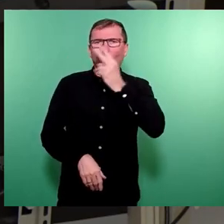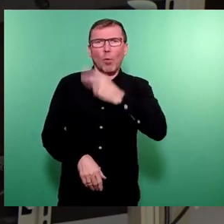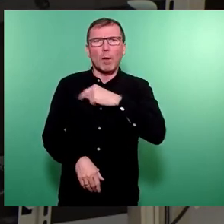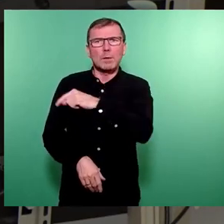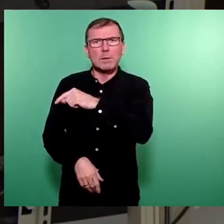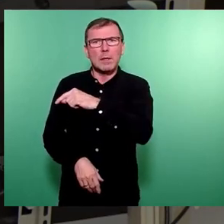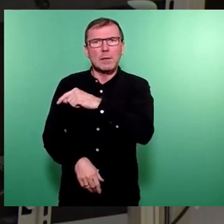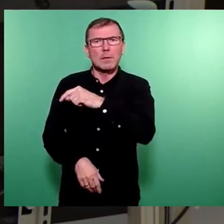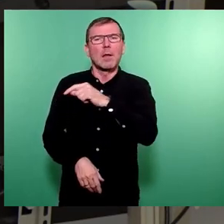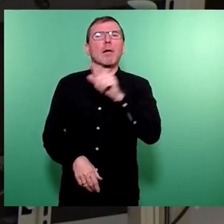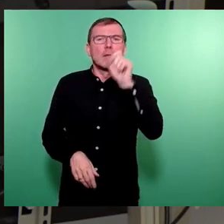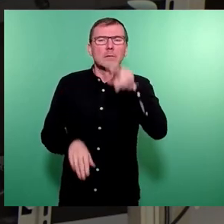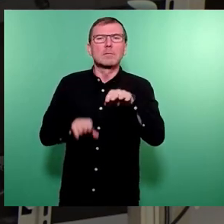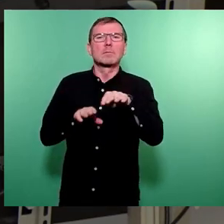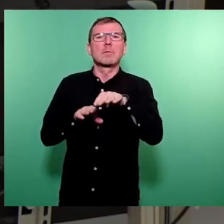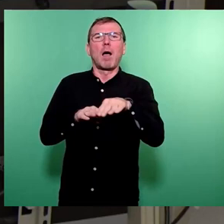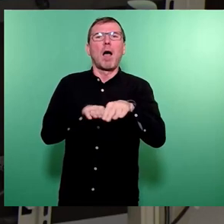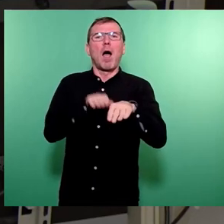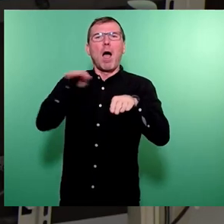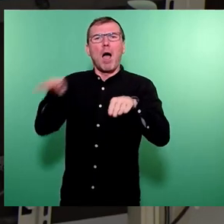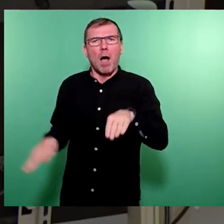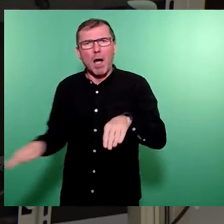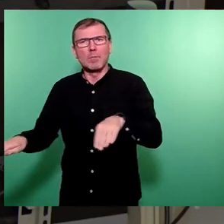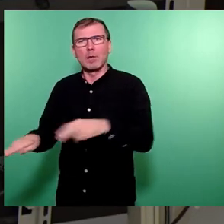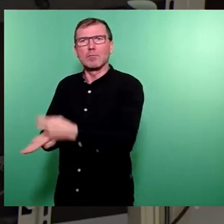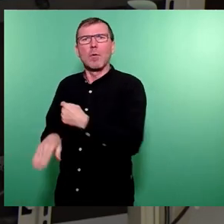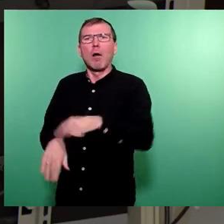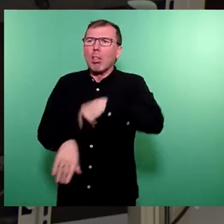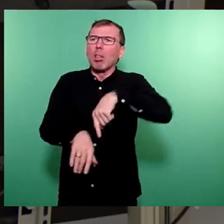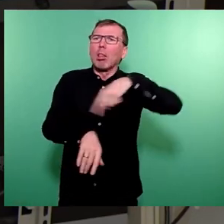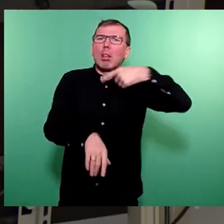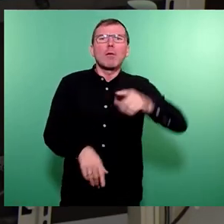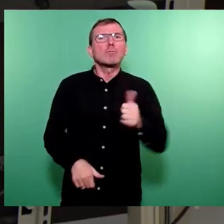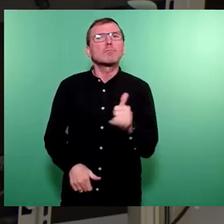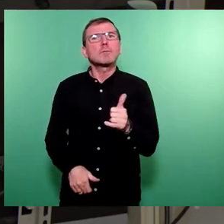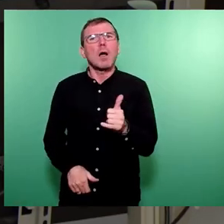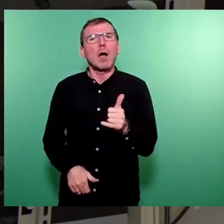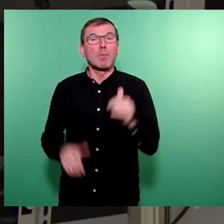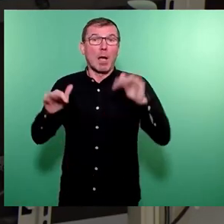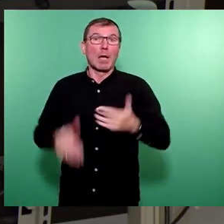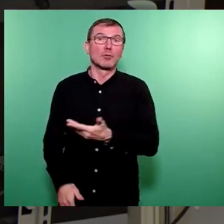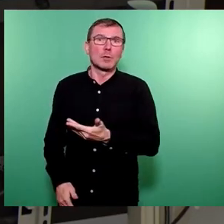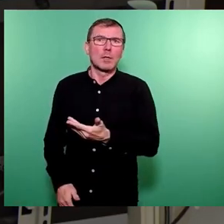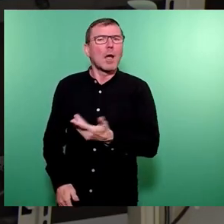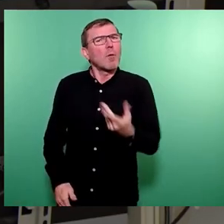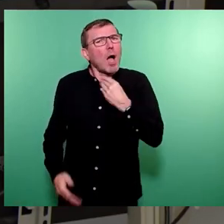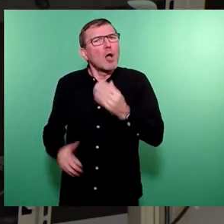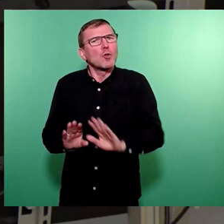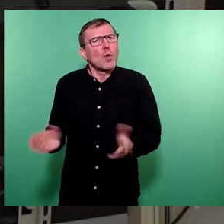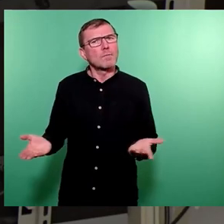Und dann musste natürlich diese Rampe rausgefahren. Und es ist eine längere Prozedur, gerade bei Schnee, die dann notwendig war.